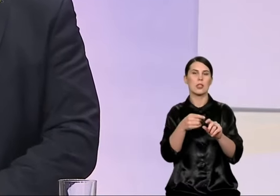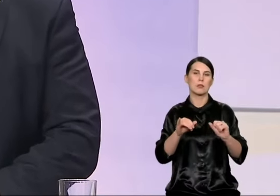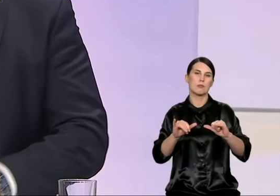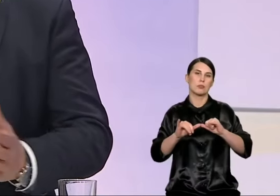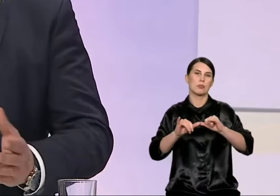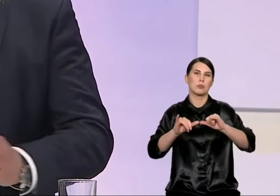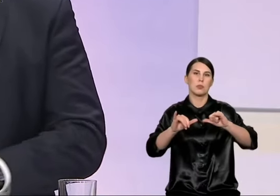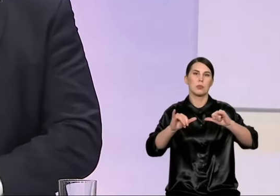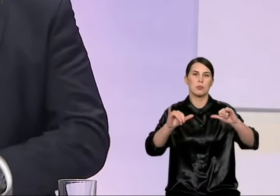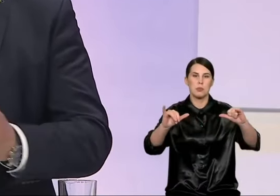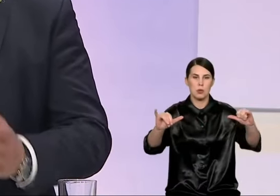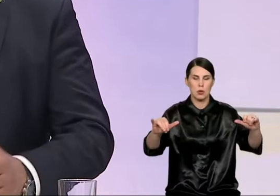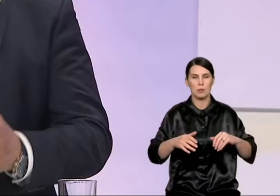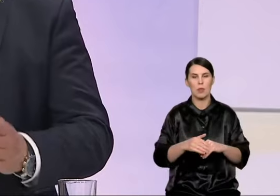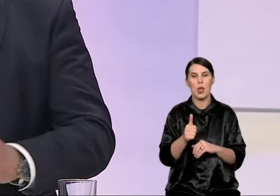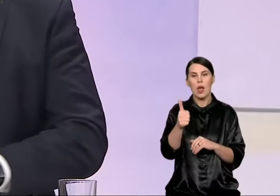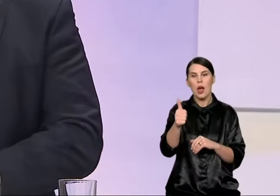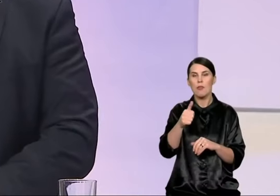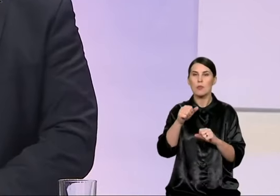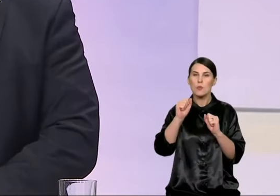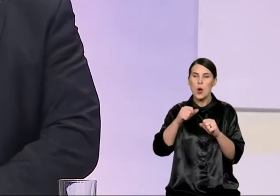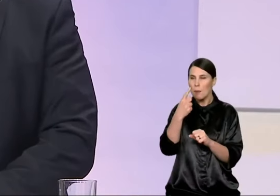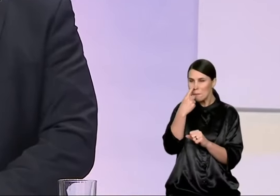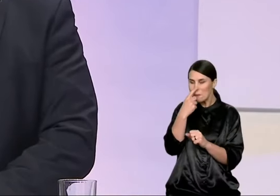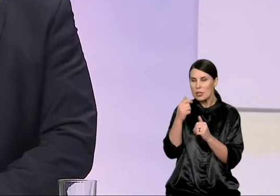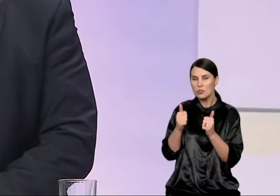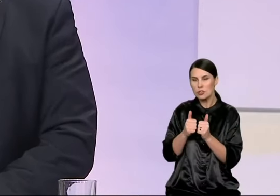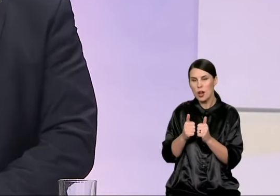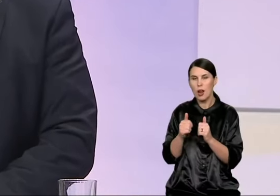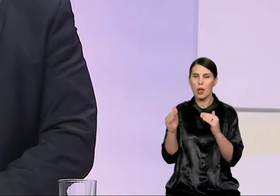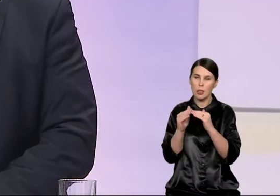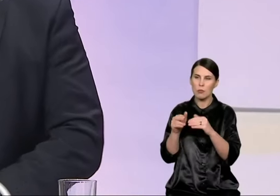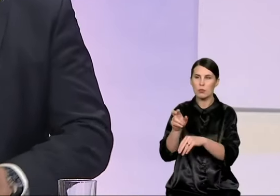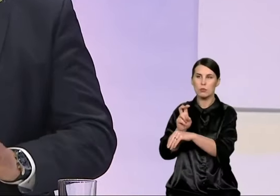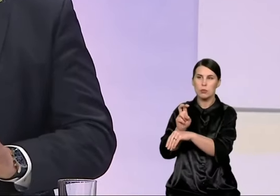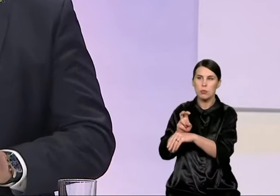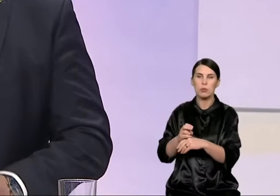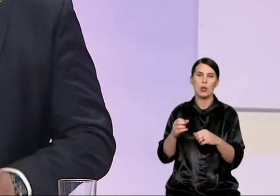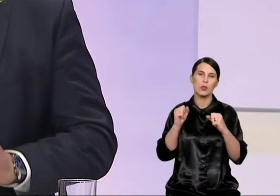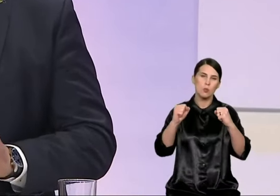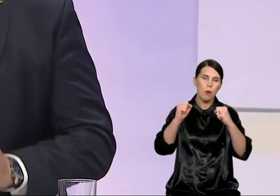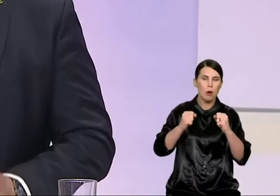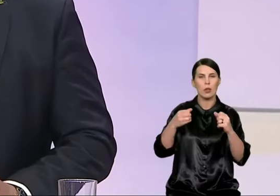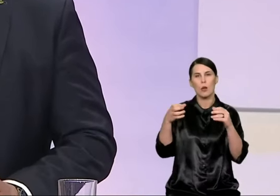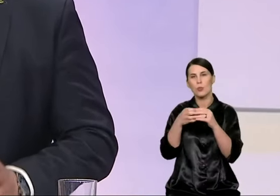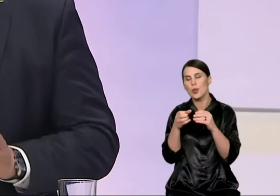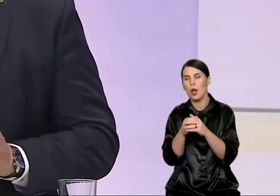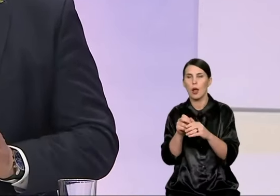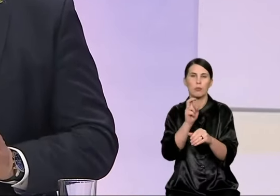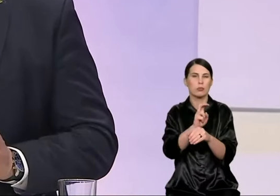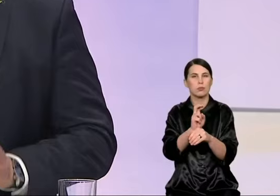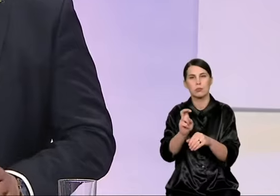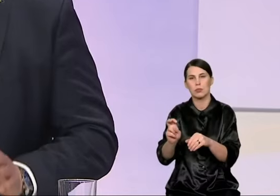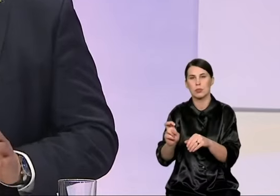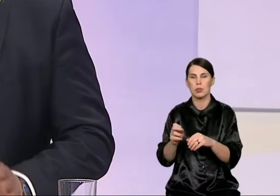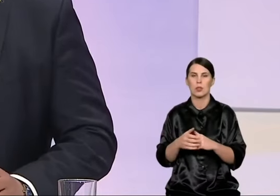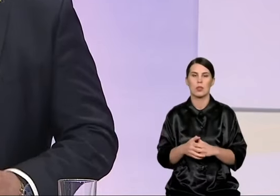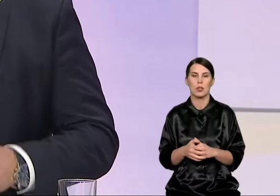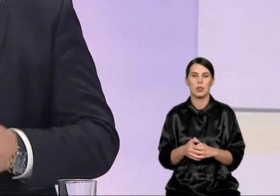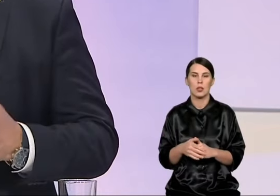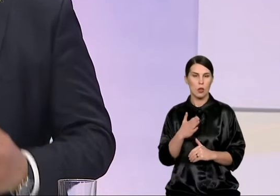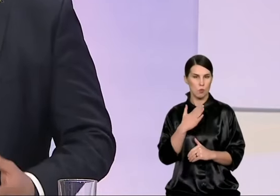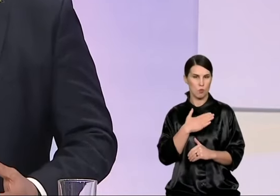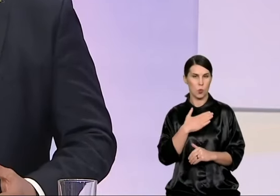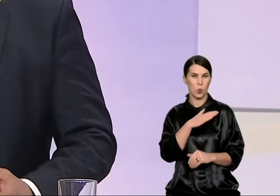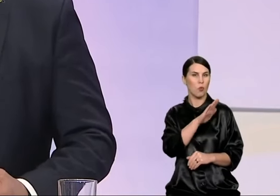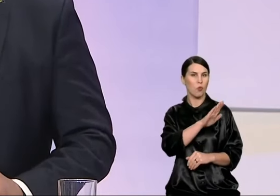galimybė vaikam arčiau užsimti ir sportų, ir po pamokinę veiklą ir taip toliau. Mūsų vaikai yra nusipelnę būti